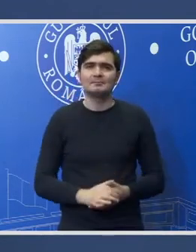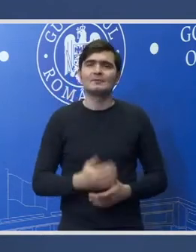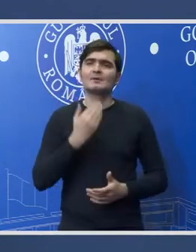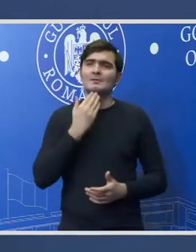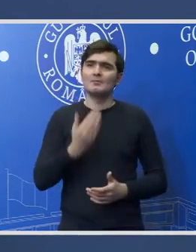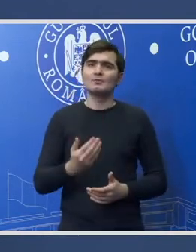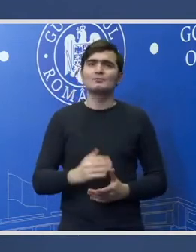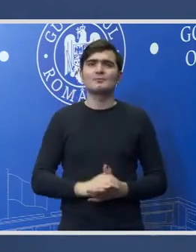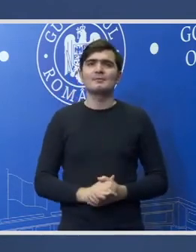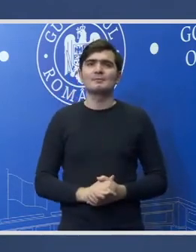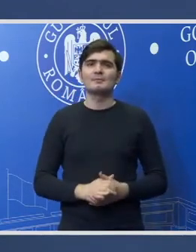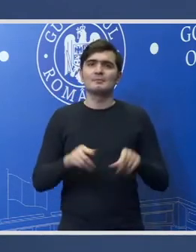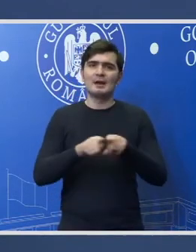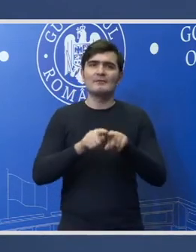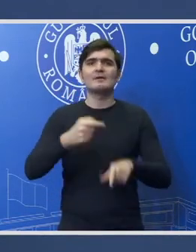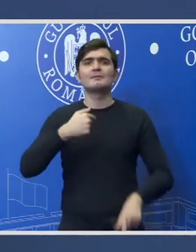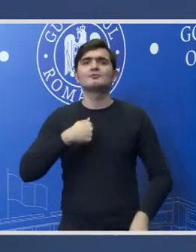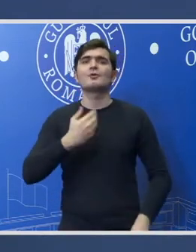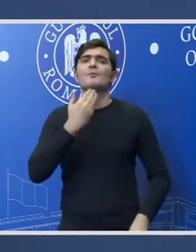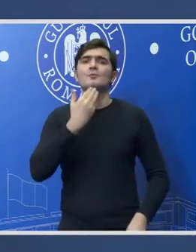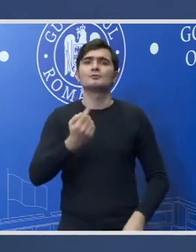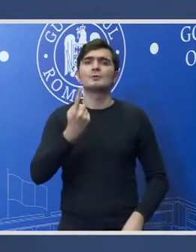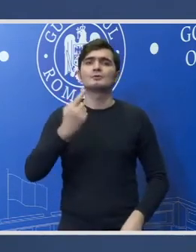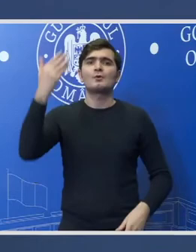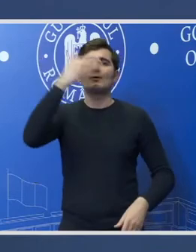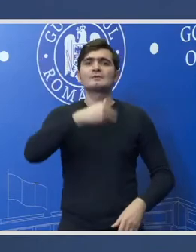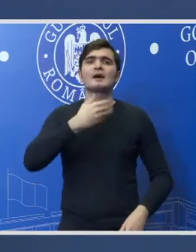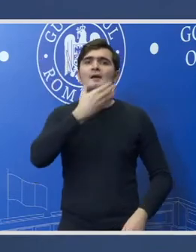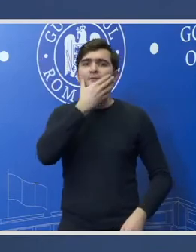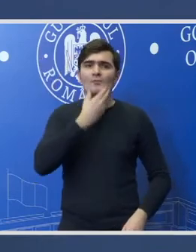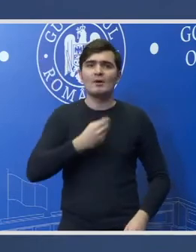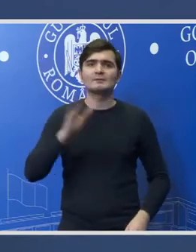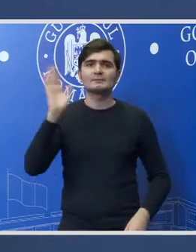Mulțumesc Mulțumesc și eu pe seara frumoasă înăt vom